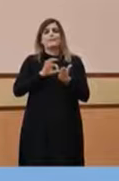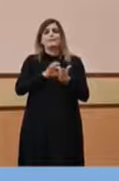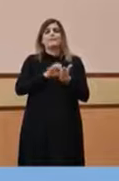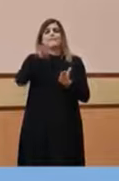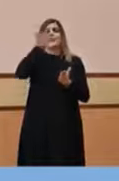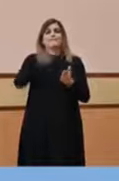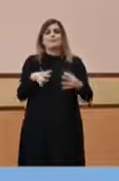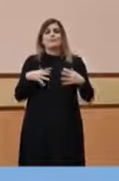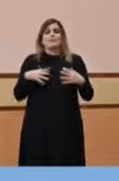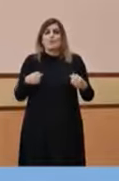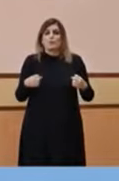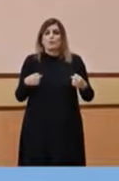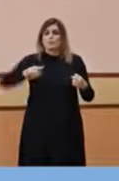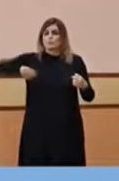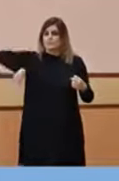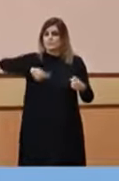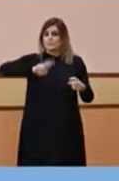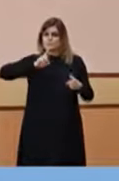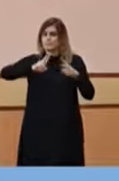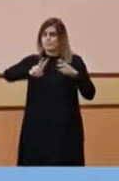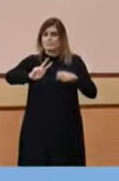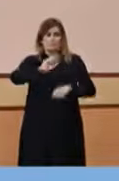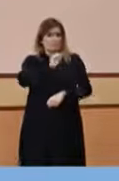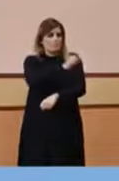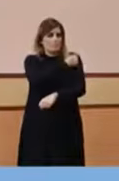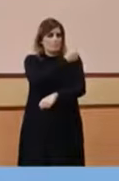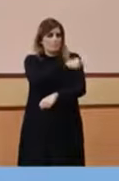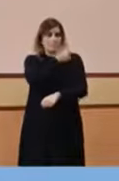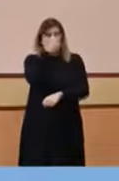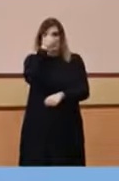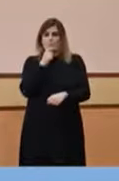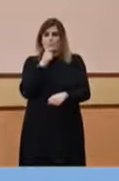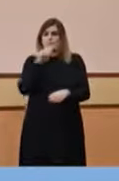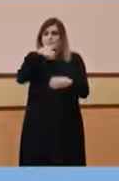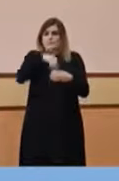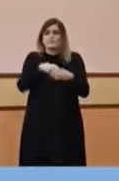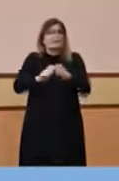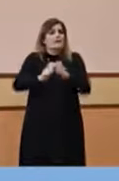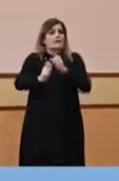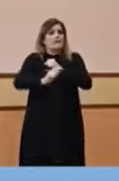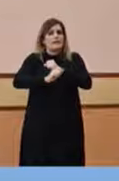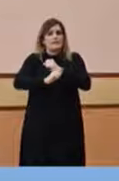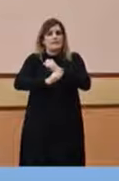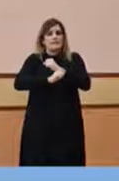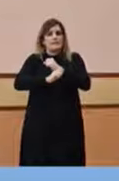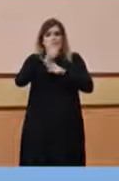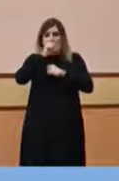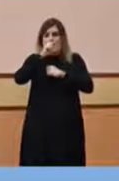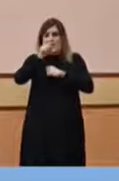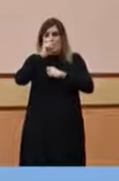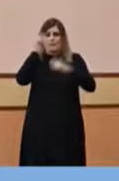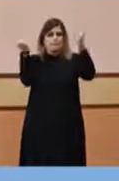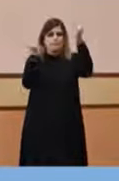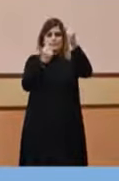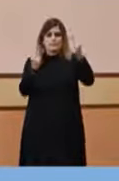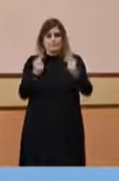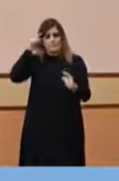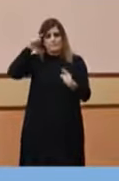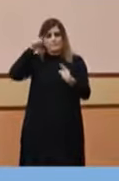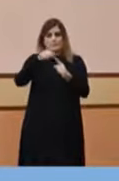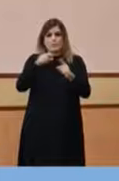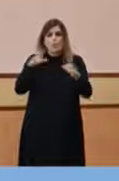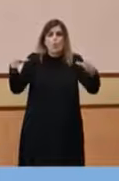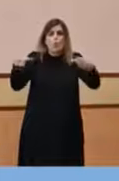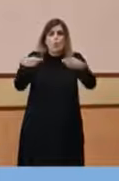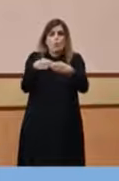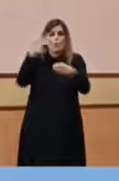Salut, la vacunació antigripal forma base de les estratègies en les que nosaltres dissenyem per protegir aquest grup